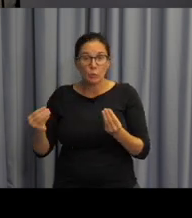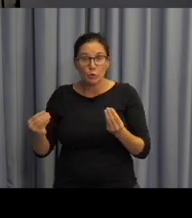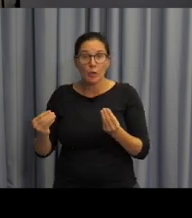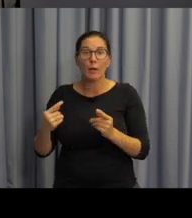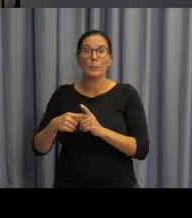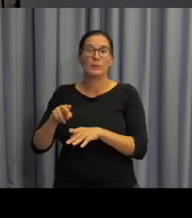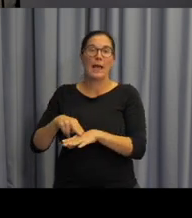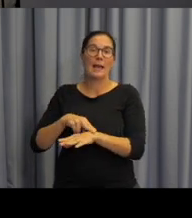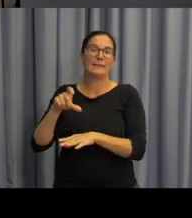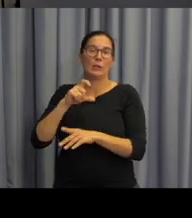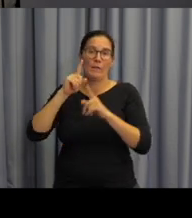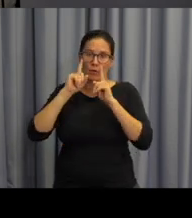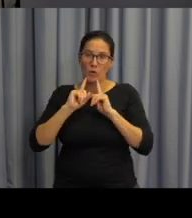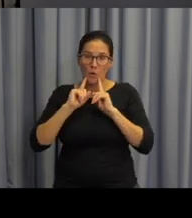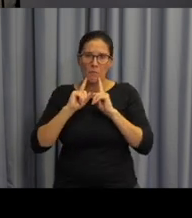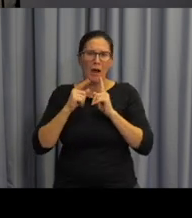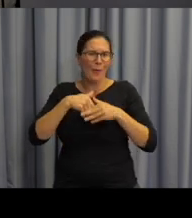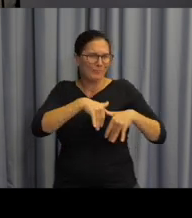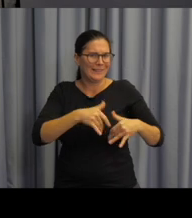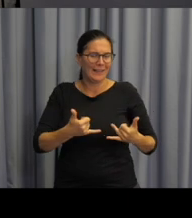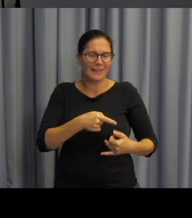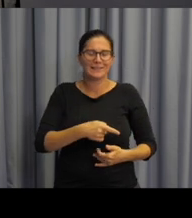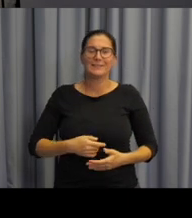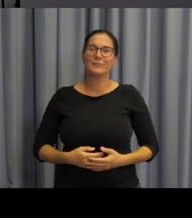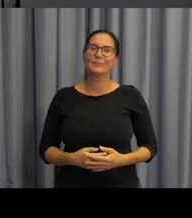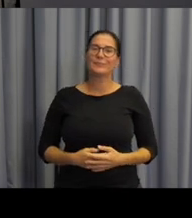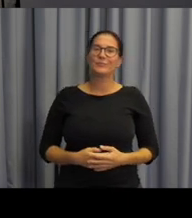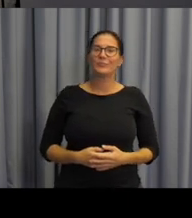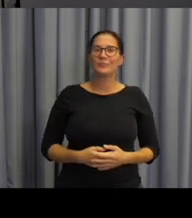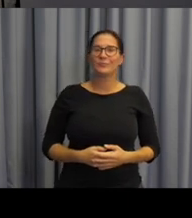Vysuček a Ana Cíchová-Hronová. Zde přítomná.